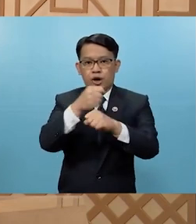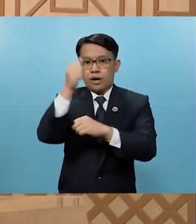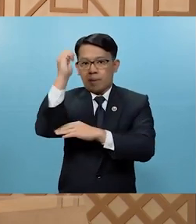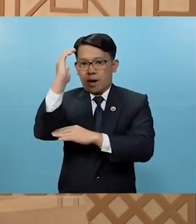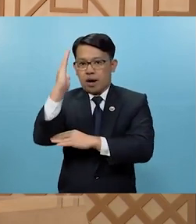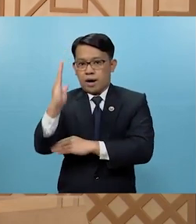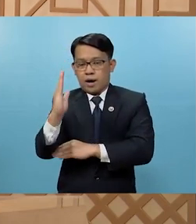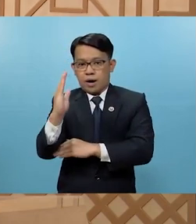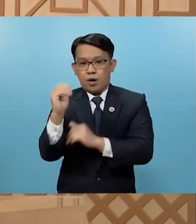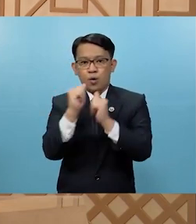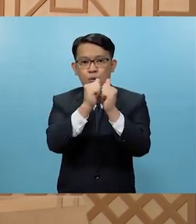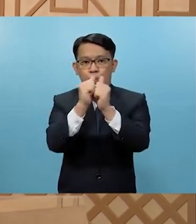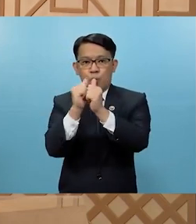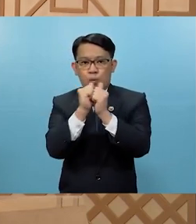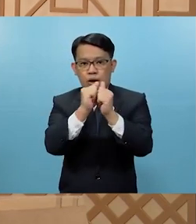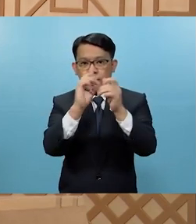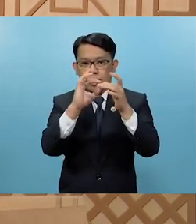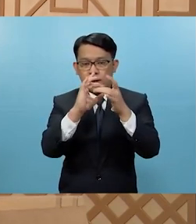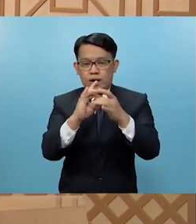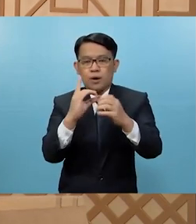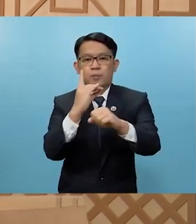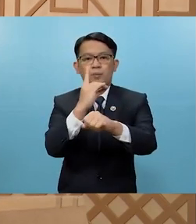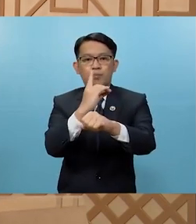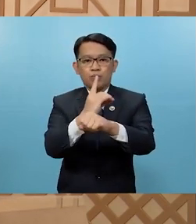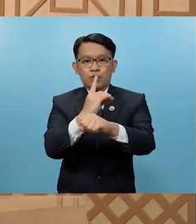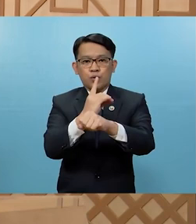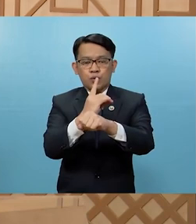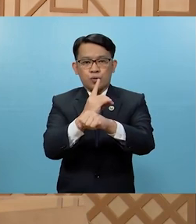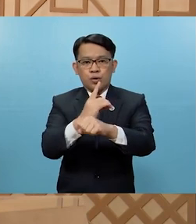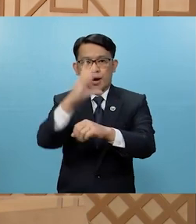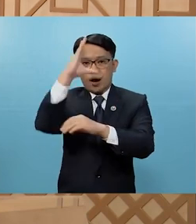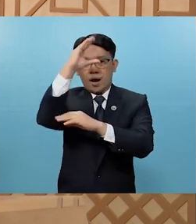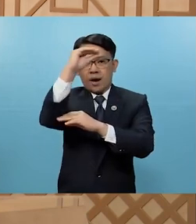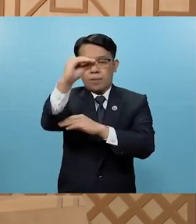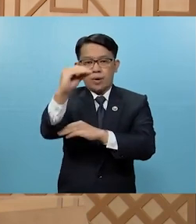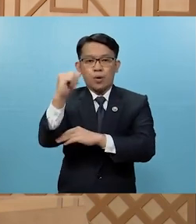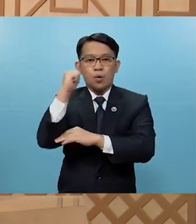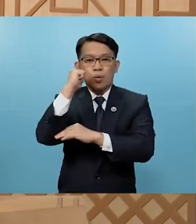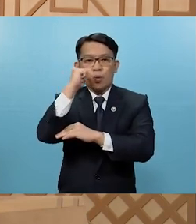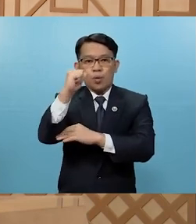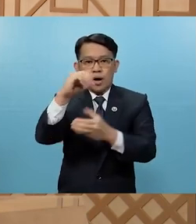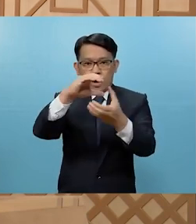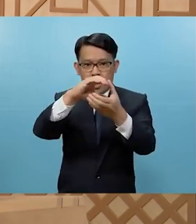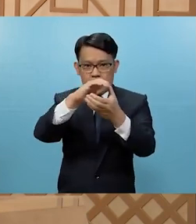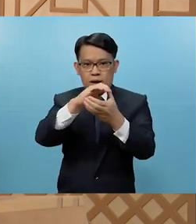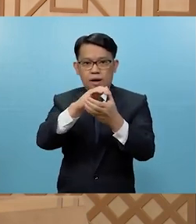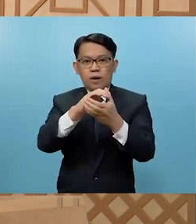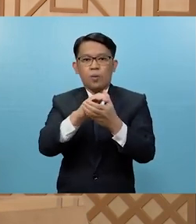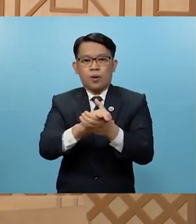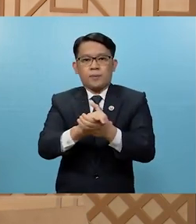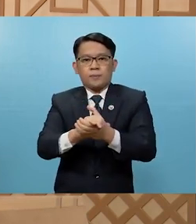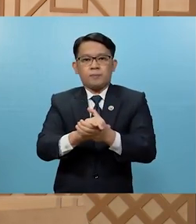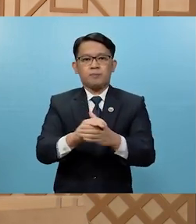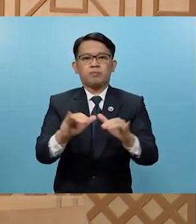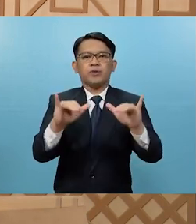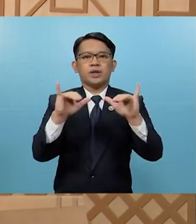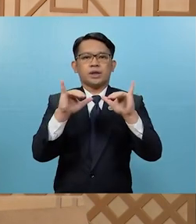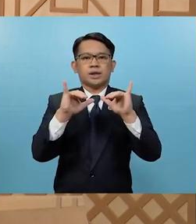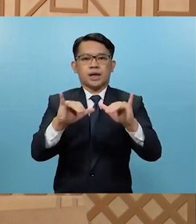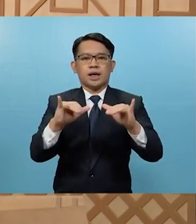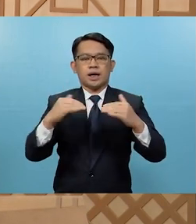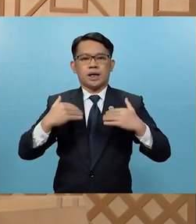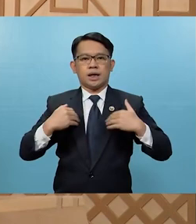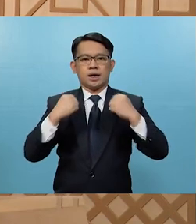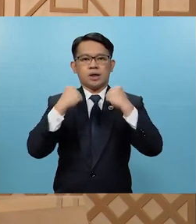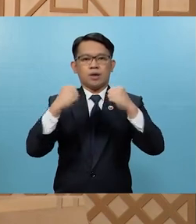ay kalakip na nito ang pananagutan ng bawat lalaki at babaeng mag-asawa na mapanatili ang